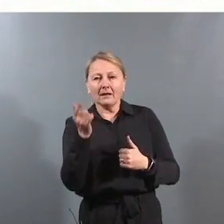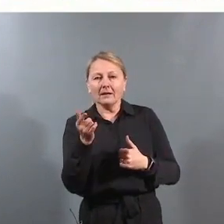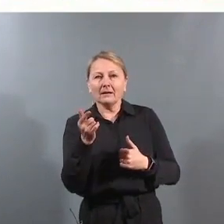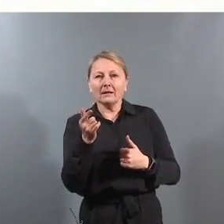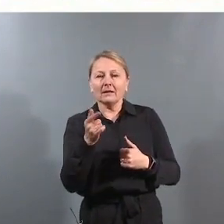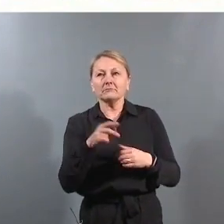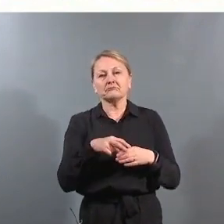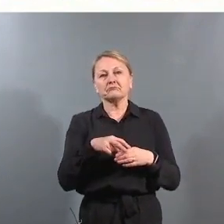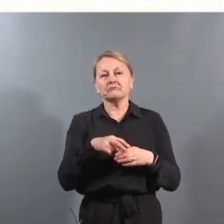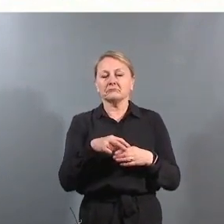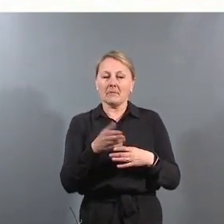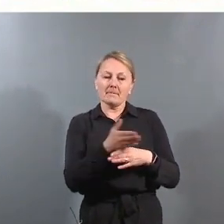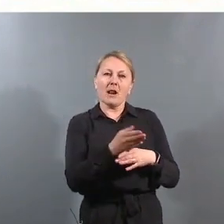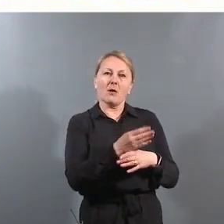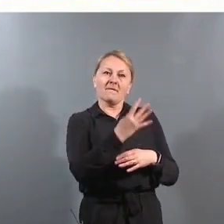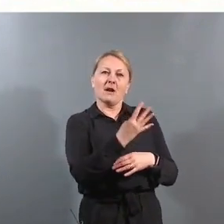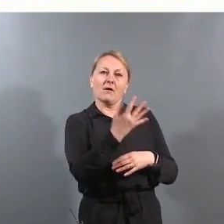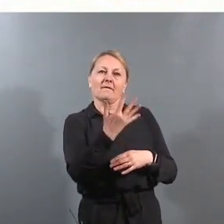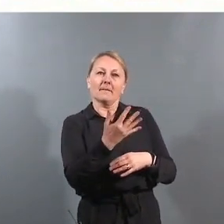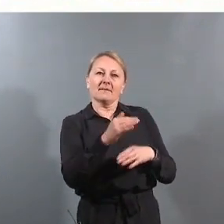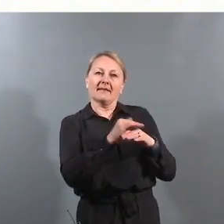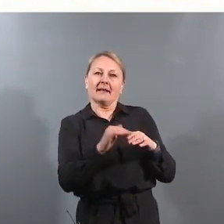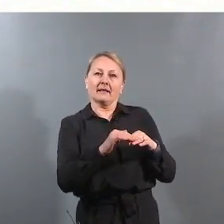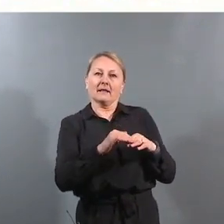litt forenklet mellom fjerde og femte trinn.